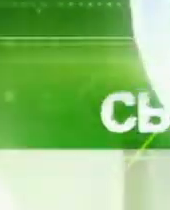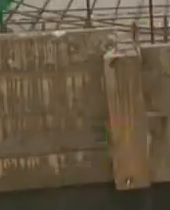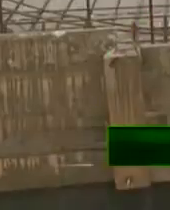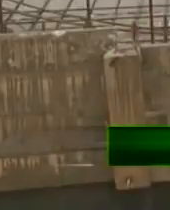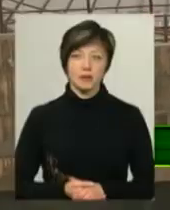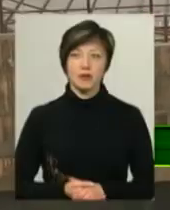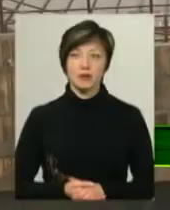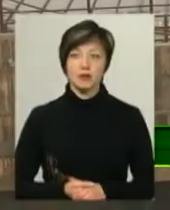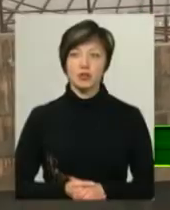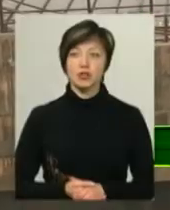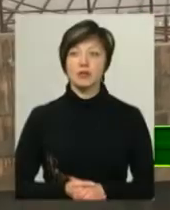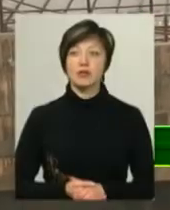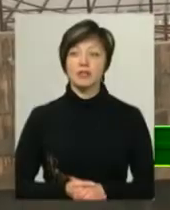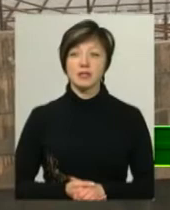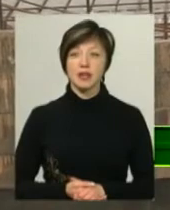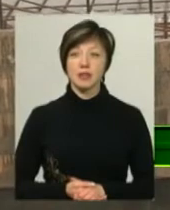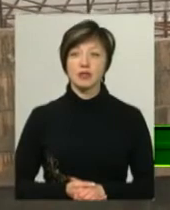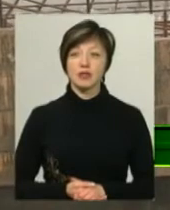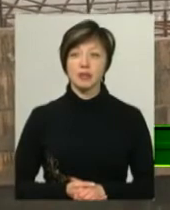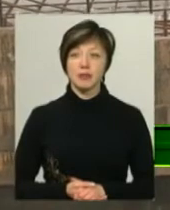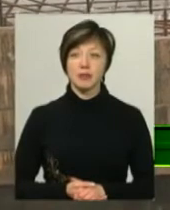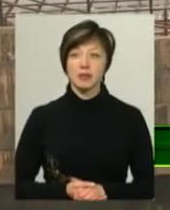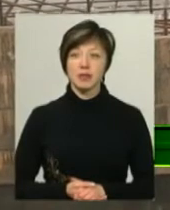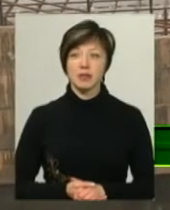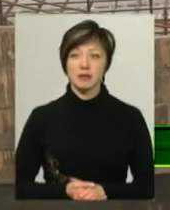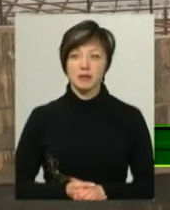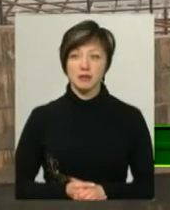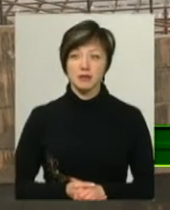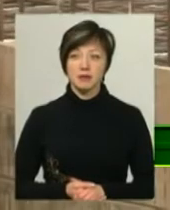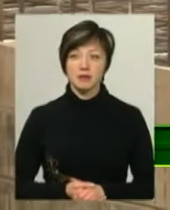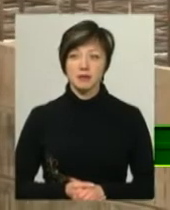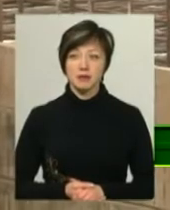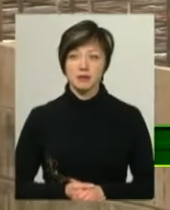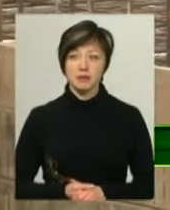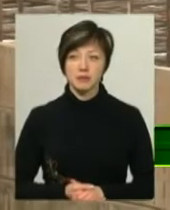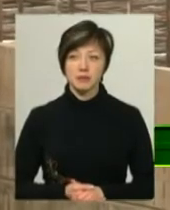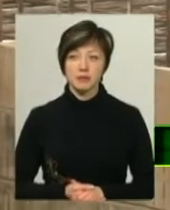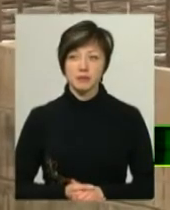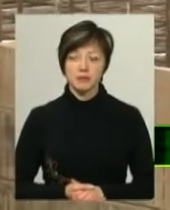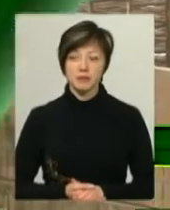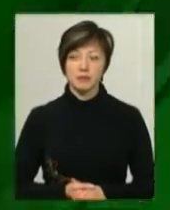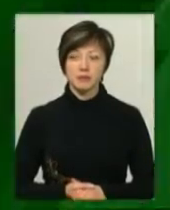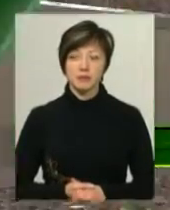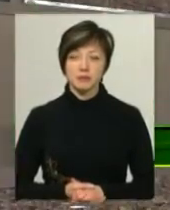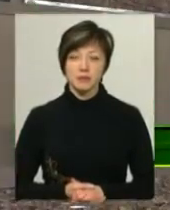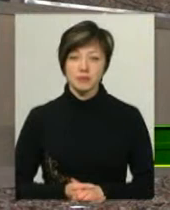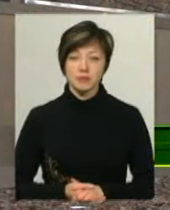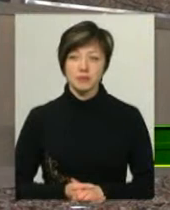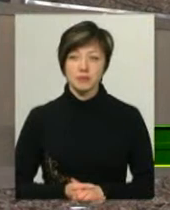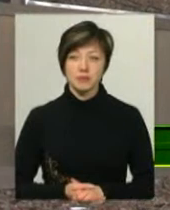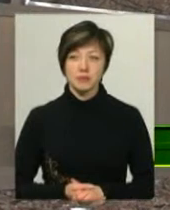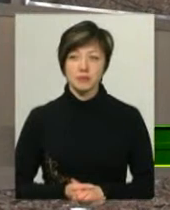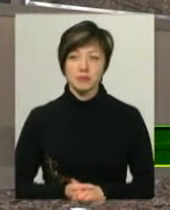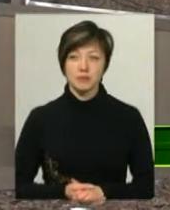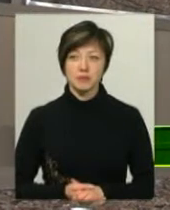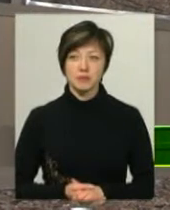У Полонному модернізовують очисні споруди, які були збудовані у 1968 році. У 19-річному